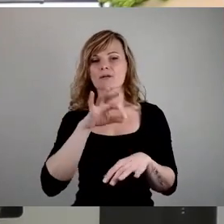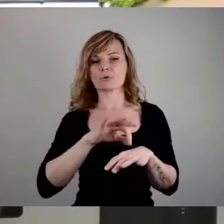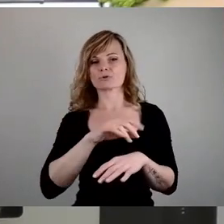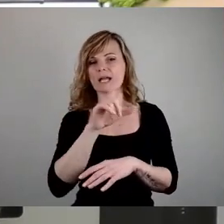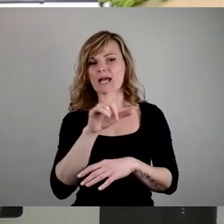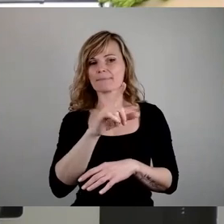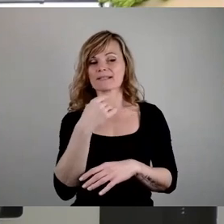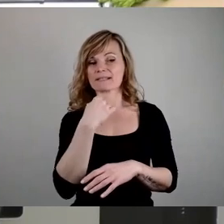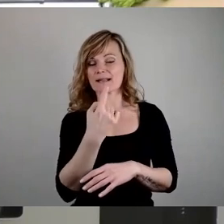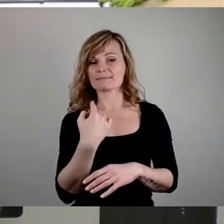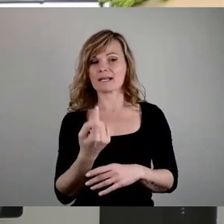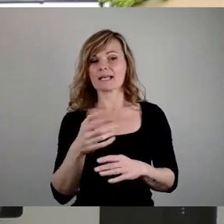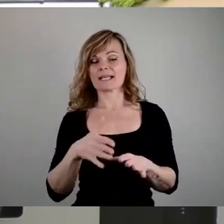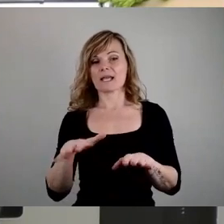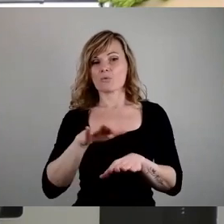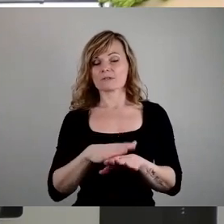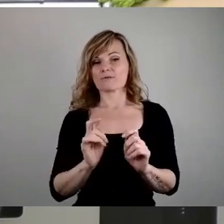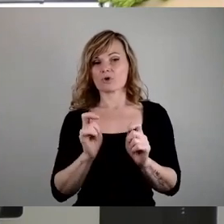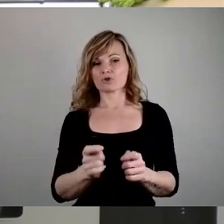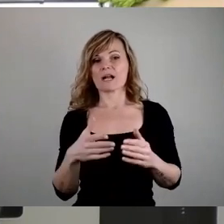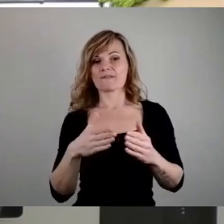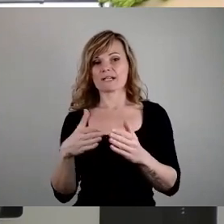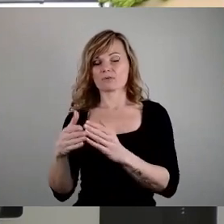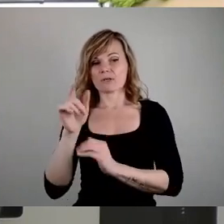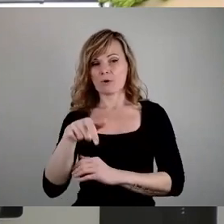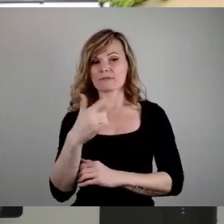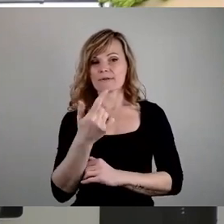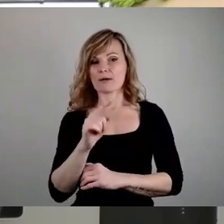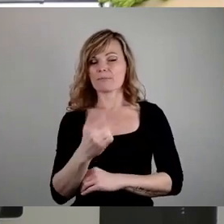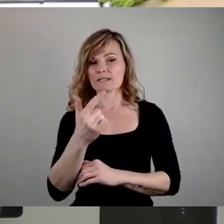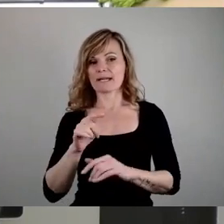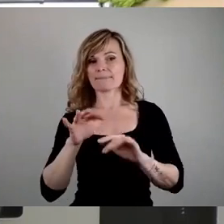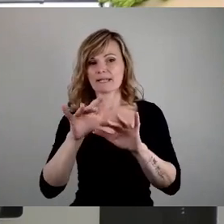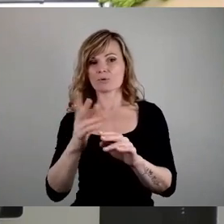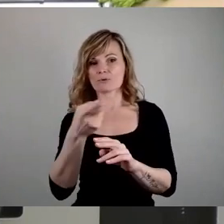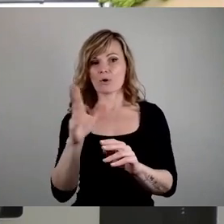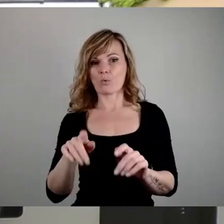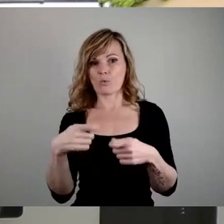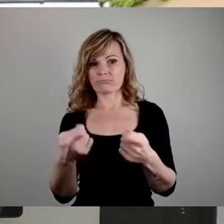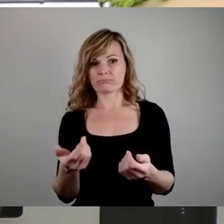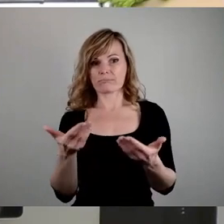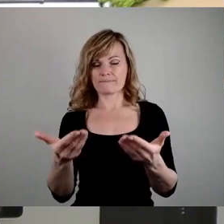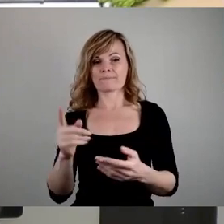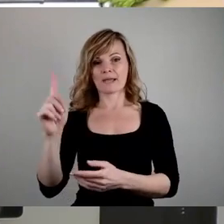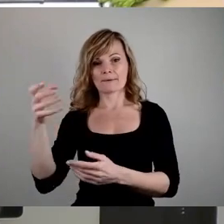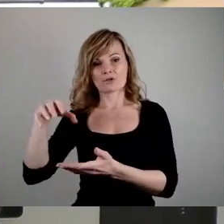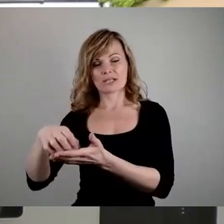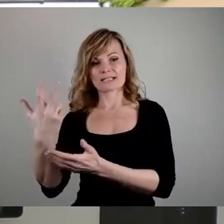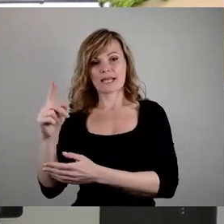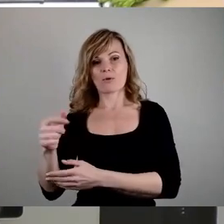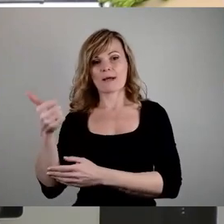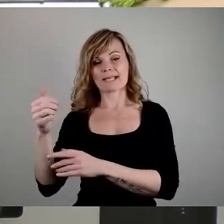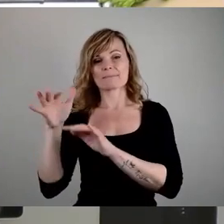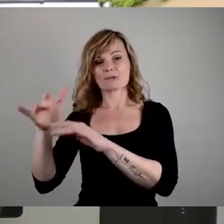Deckungsvorschlag der Fraktionen auf 2,2 Millionen Euro belaufe. Die Stadt werde jedoch 3,1 Millionen Euro Einnahmen